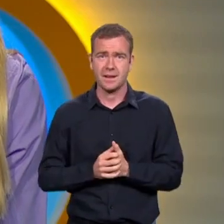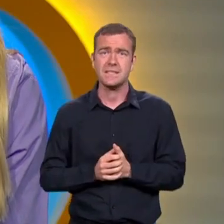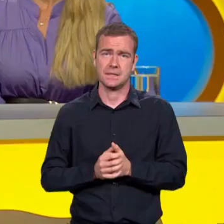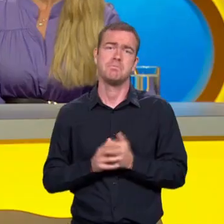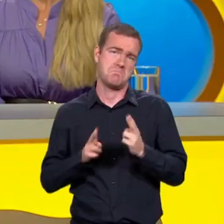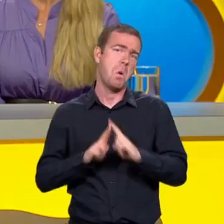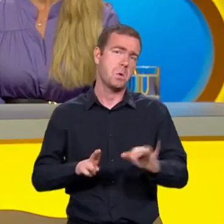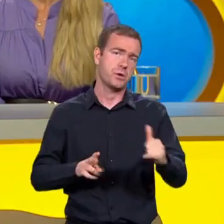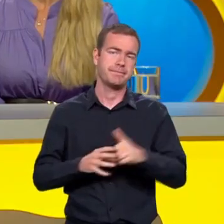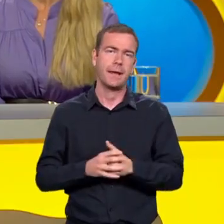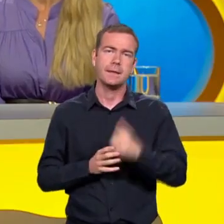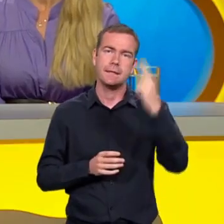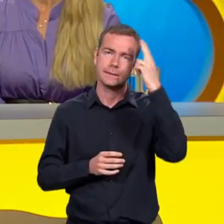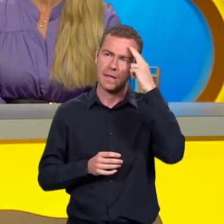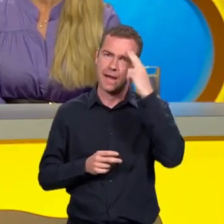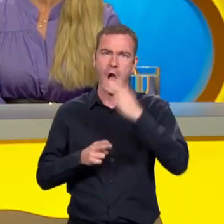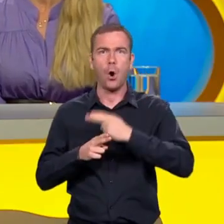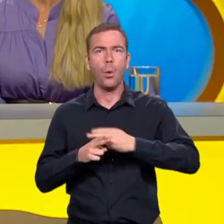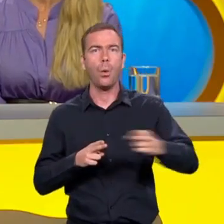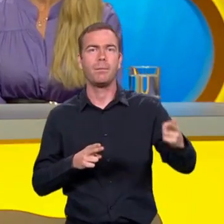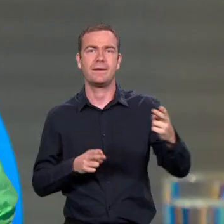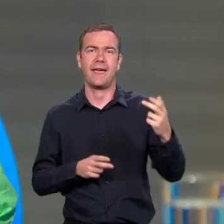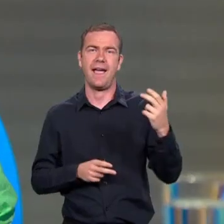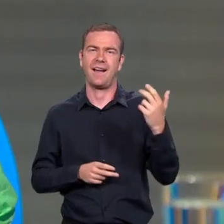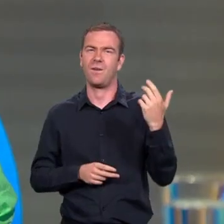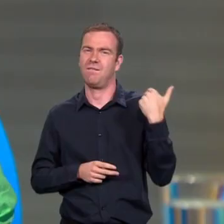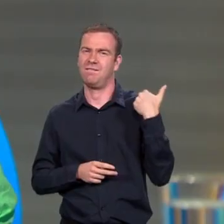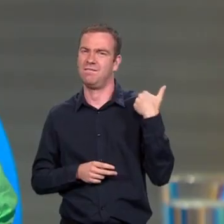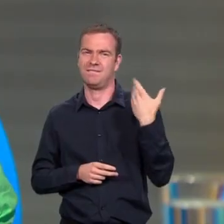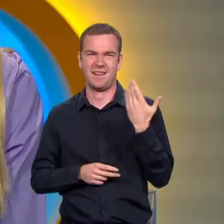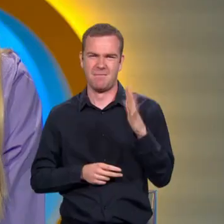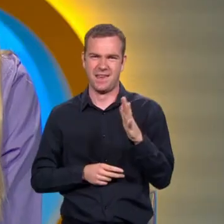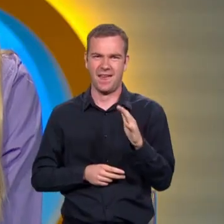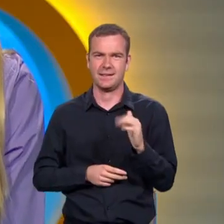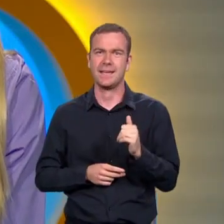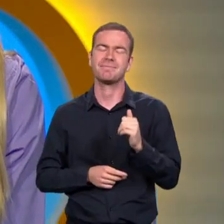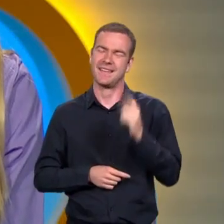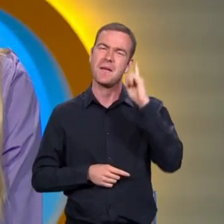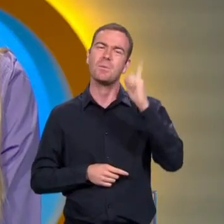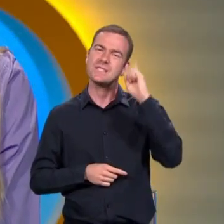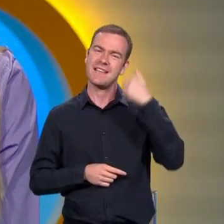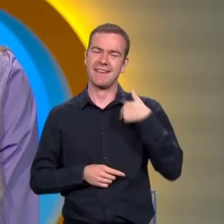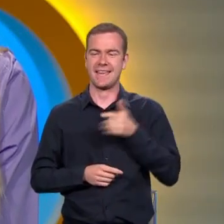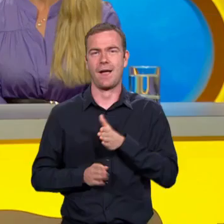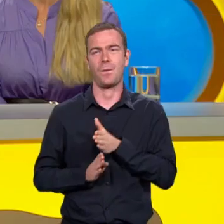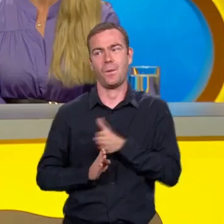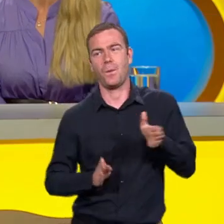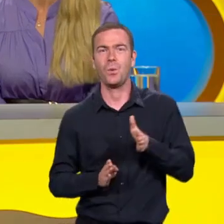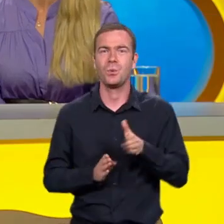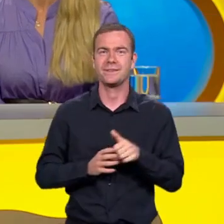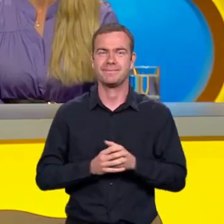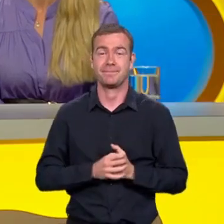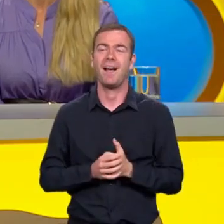Takže nie je to úplná ilúzia, že keď to tam pichá, tá cirkulárka ide, tak vy už tam nie ste. Musíte sa umieť vyhýbať. Á, ja viem, že ta